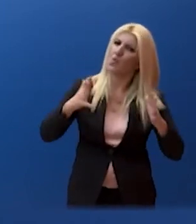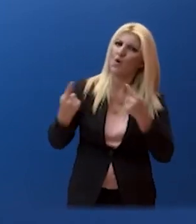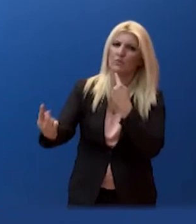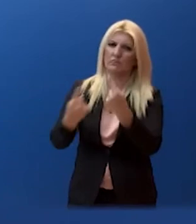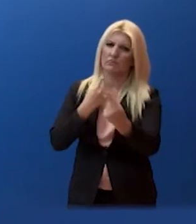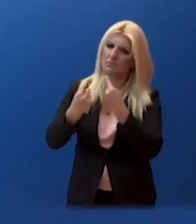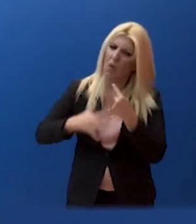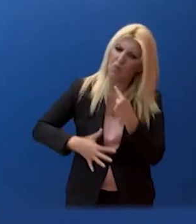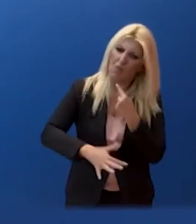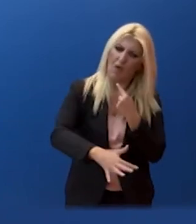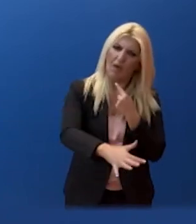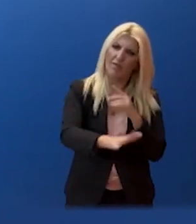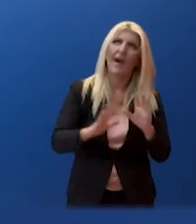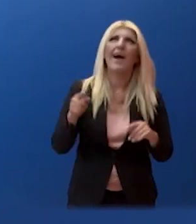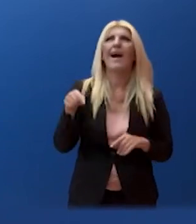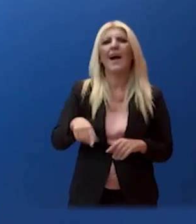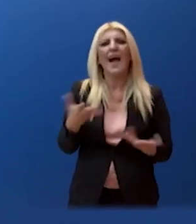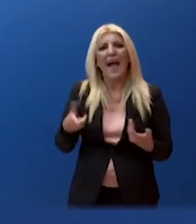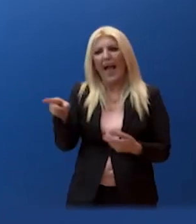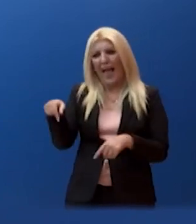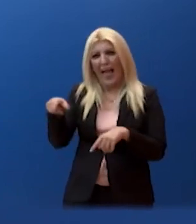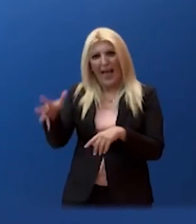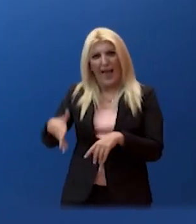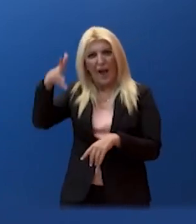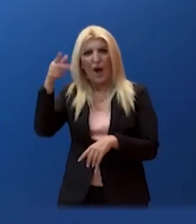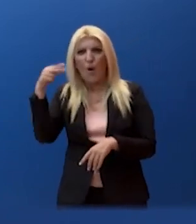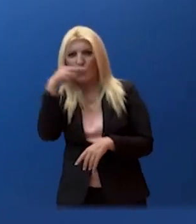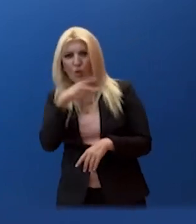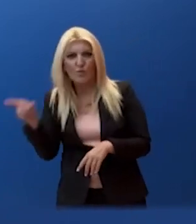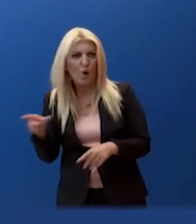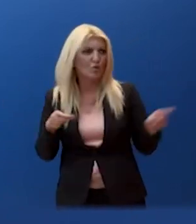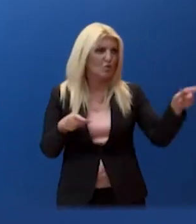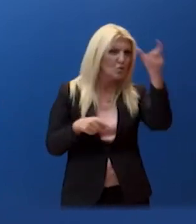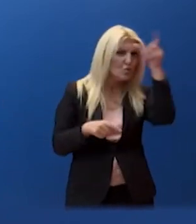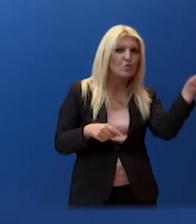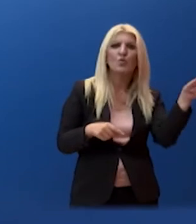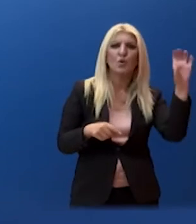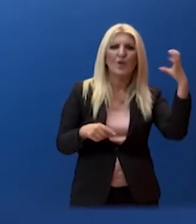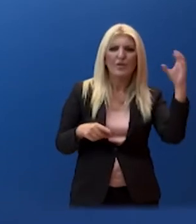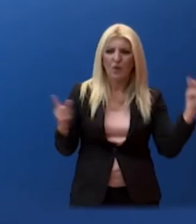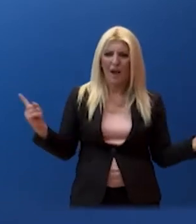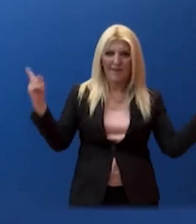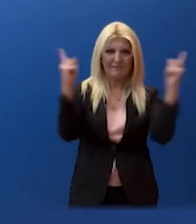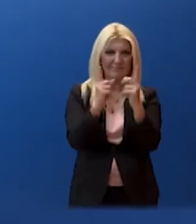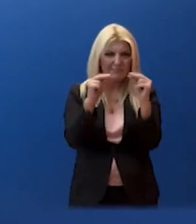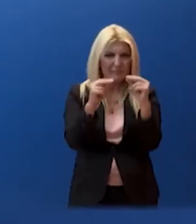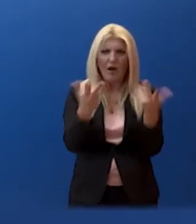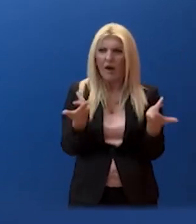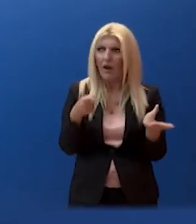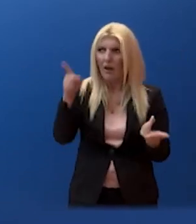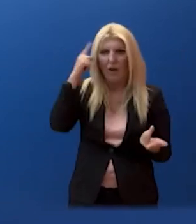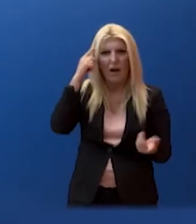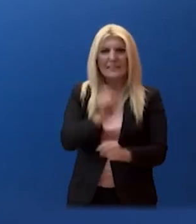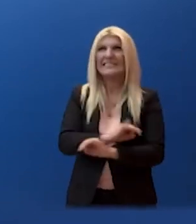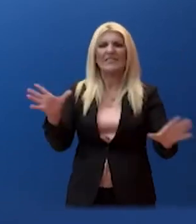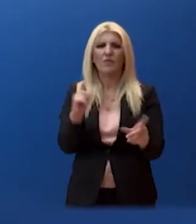αποτελεί είδηση η επικοινωνία του Έλληνα Πρωθυπουργού με τον Τούρκο Πρόεδρο, αρκεί να πληρούνται, βέβαια, δύο προϋποθέσεις. Εμπιστοσύνη από τη μία μεριά και μια